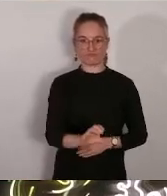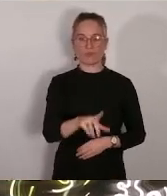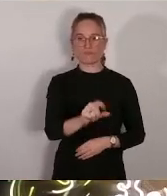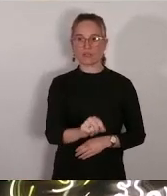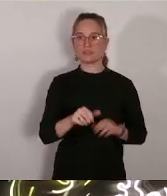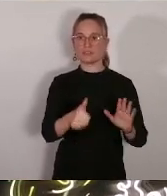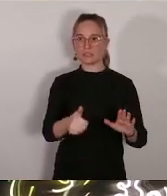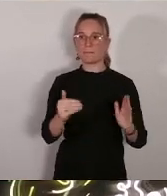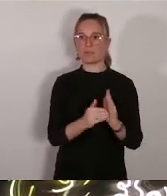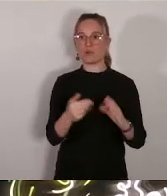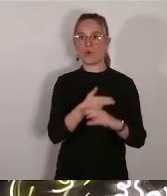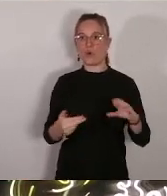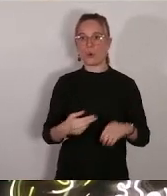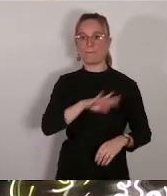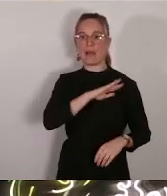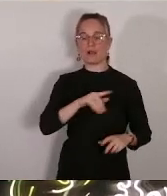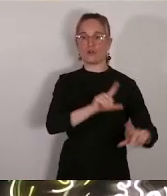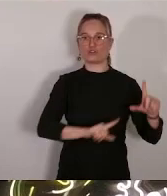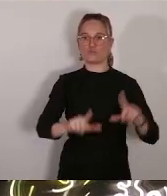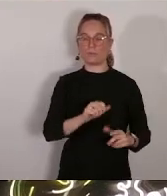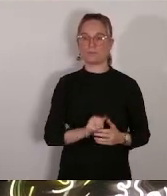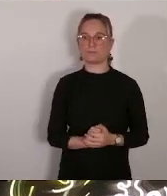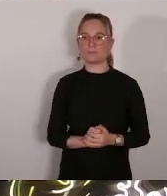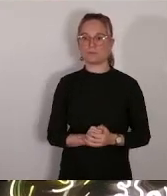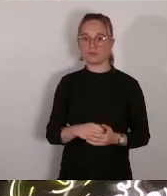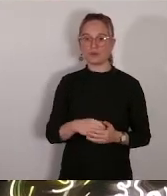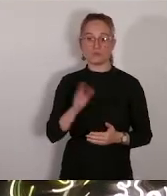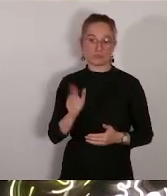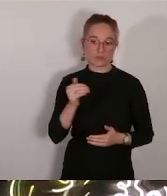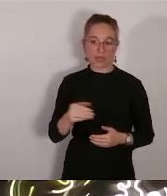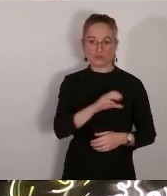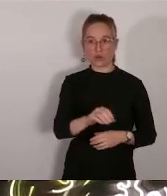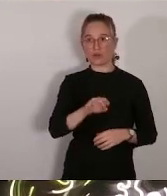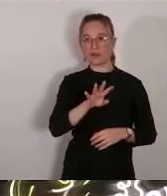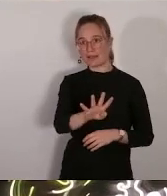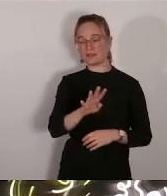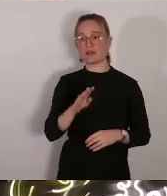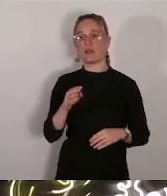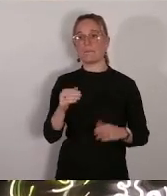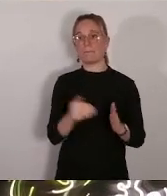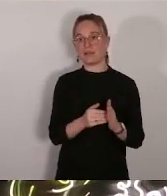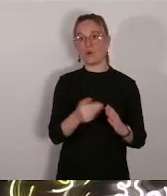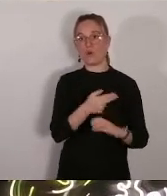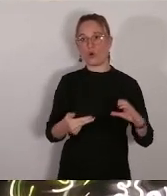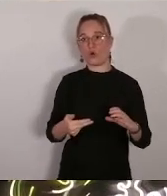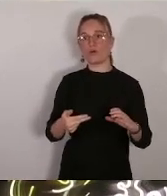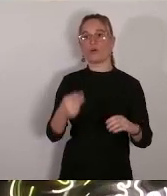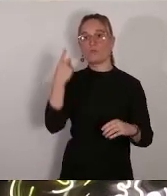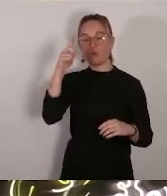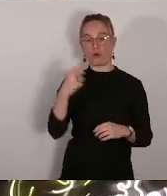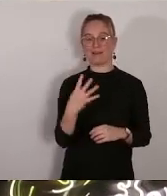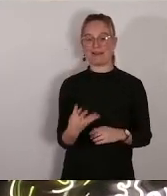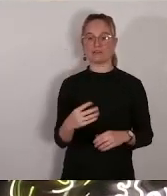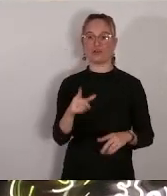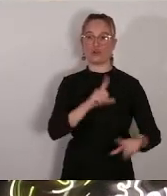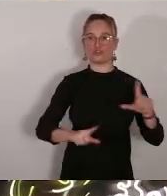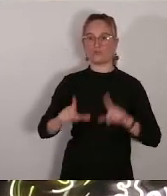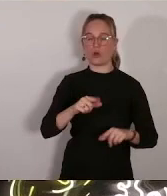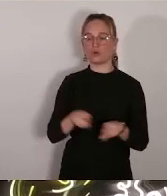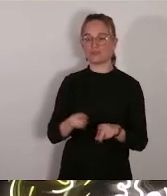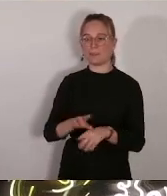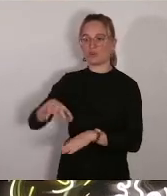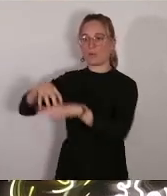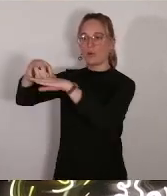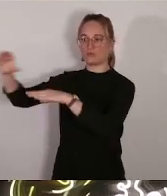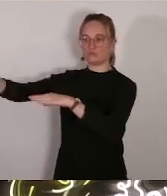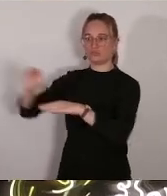104 000 euros pour 4 logements à parité avec la métropole ex-Marseille-Provence à coût de 26 000 euros par